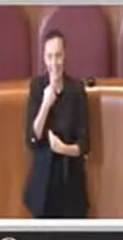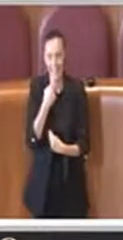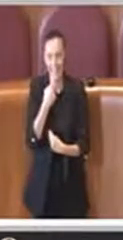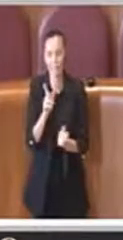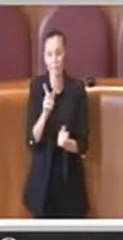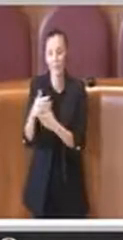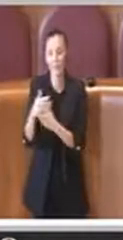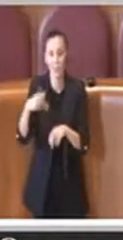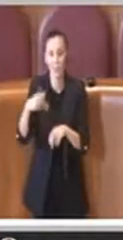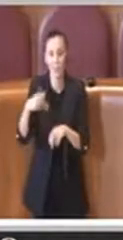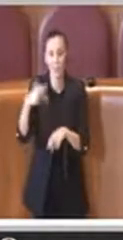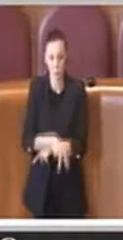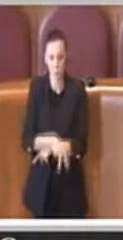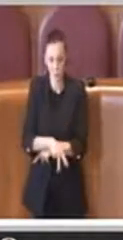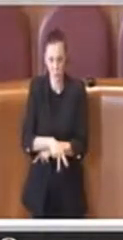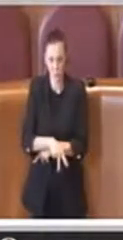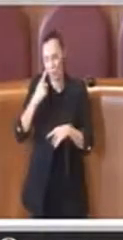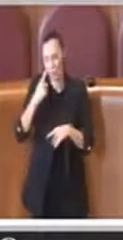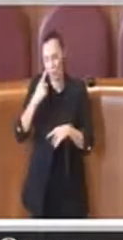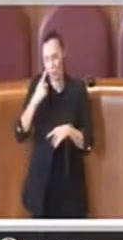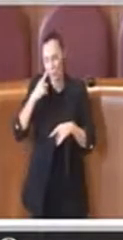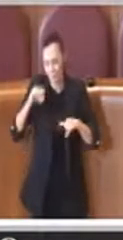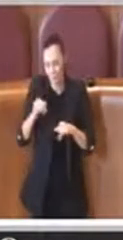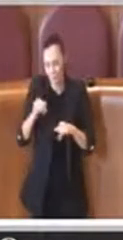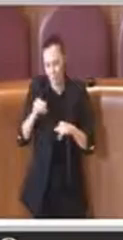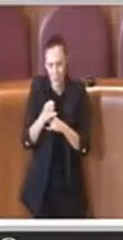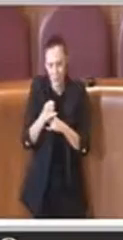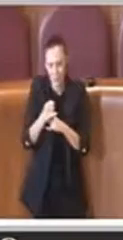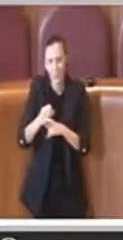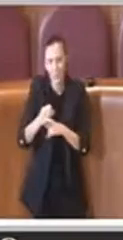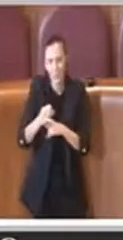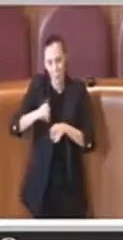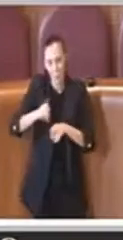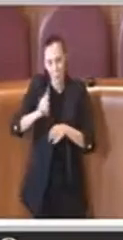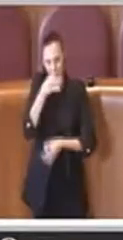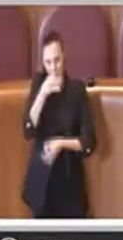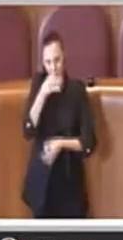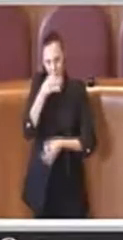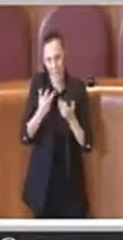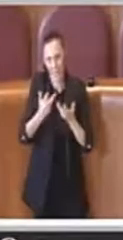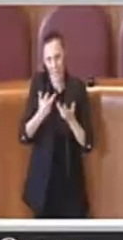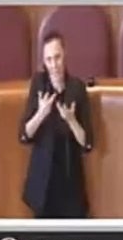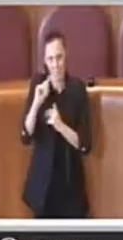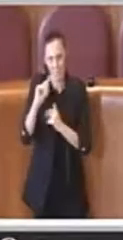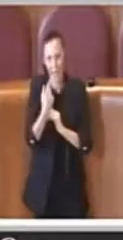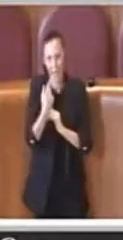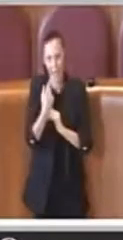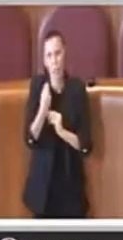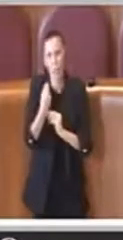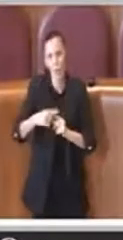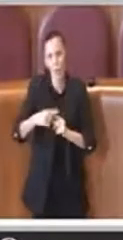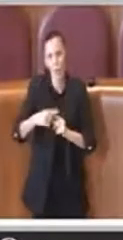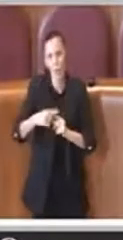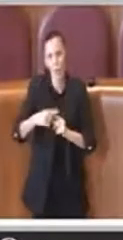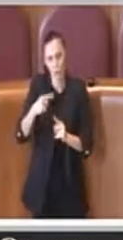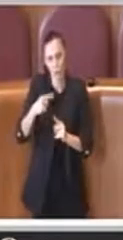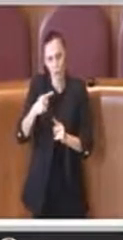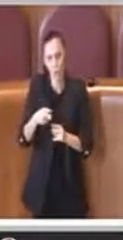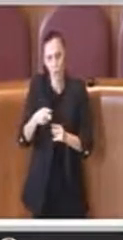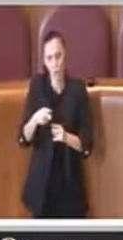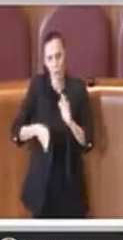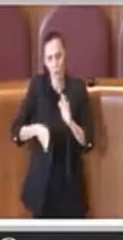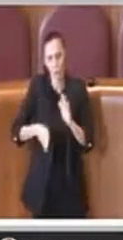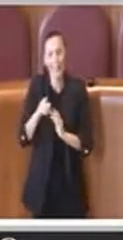rilevare poi magari entrerò nello specifico quando parleremo dell'ordine del giorno miri sostanzialmente a